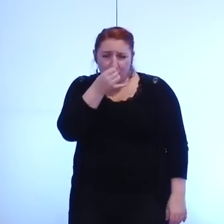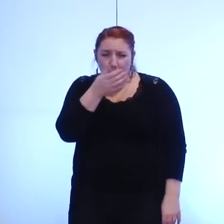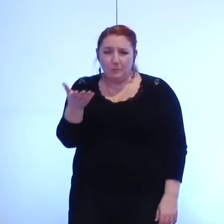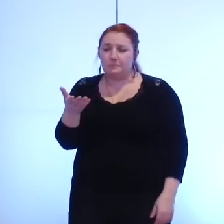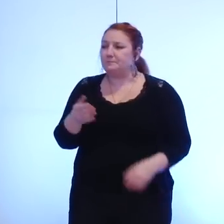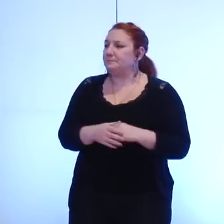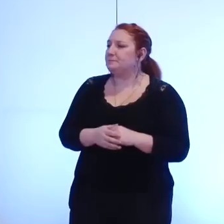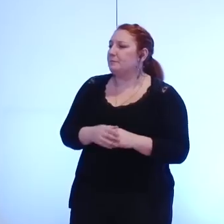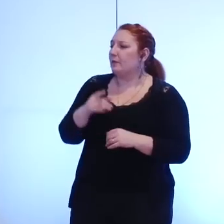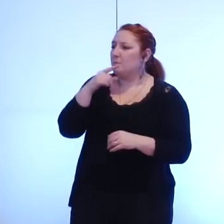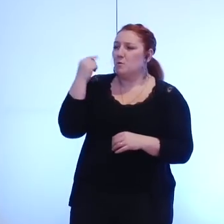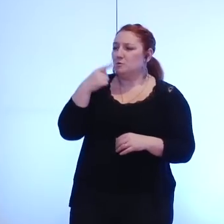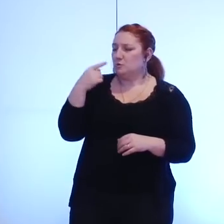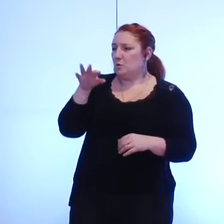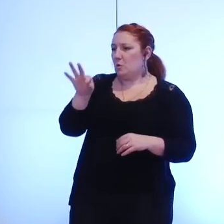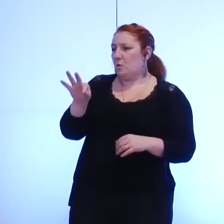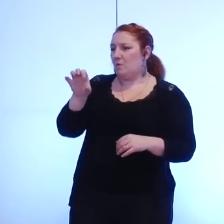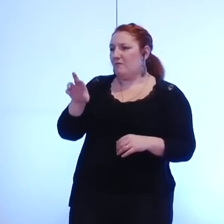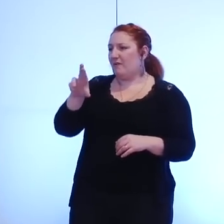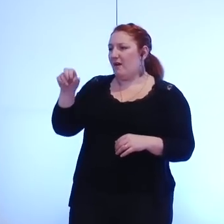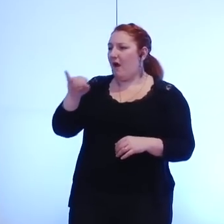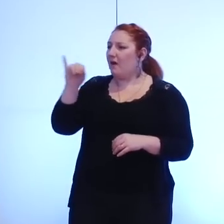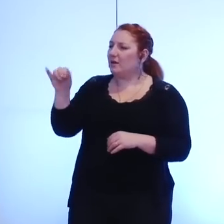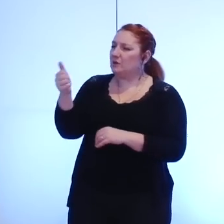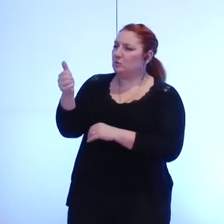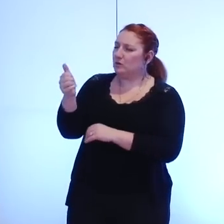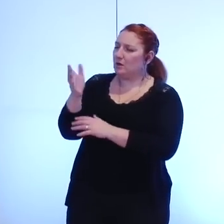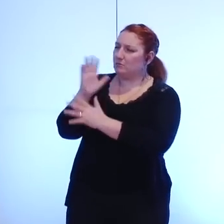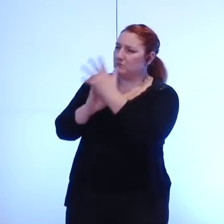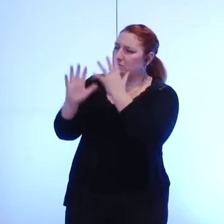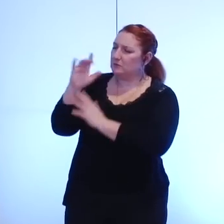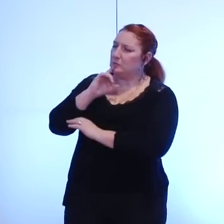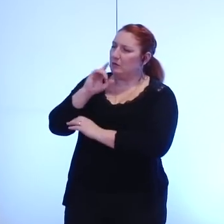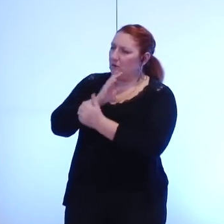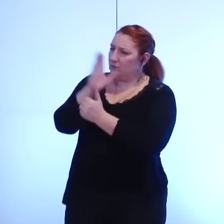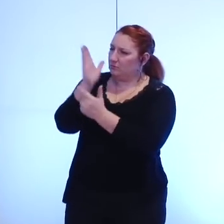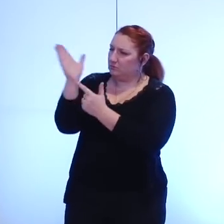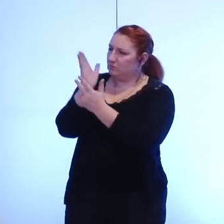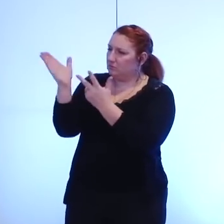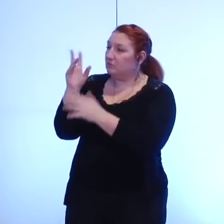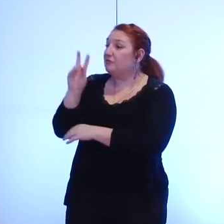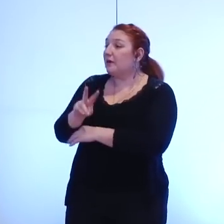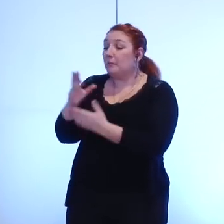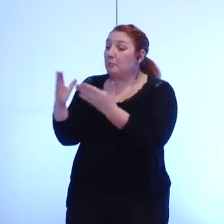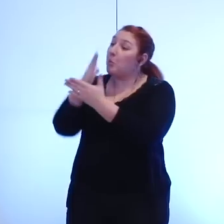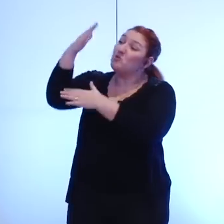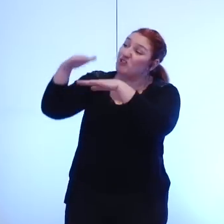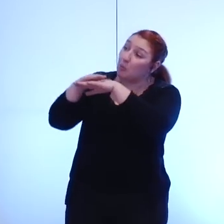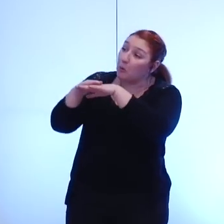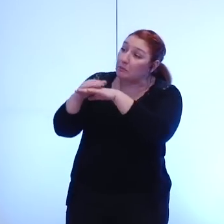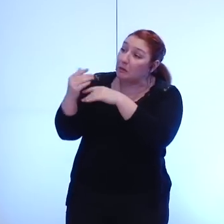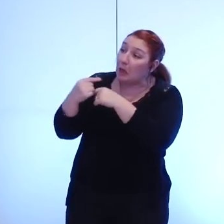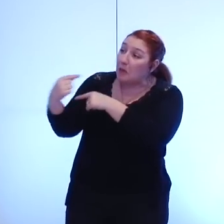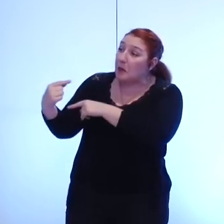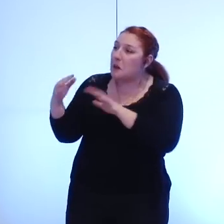un certain nombre d'axes même si je n pas encore bien compris en quoi ça faisait un projet politique mais